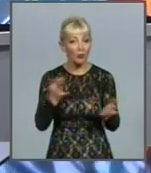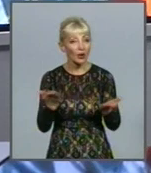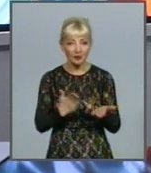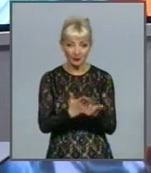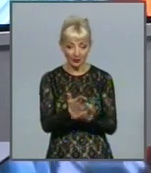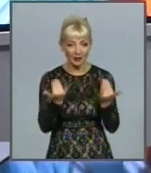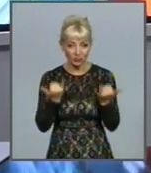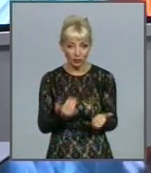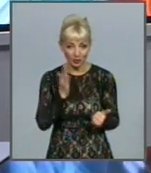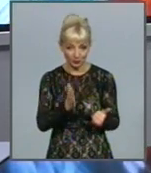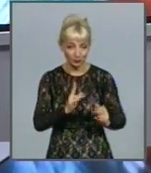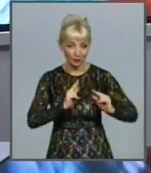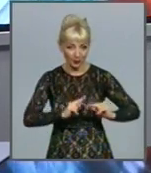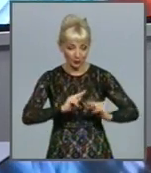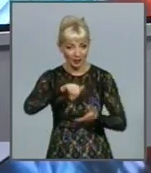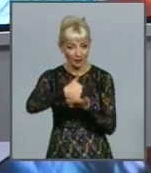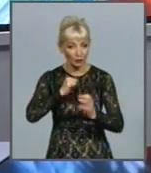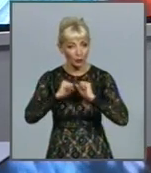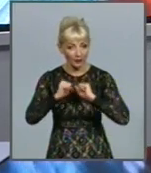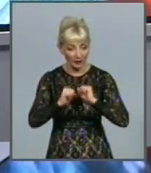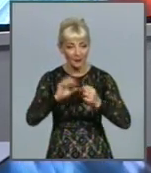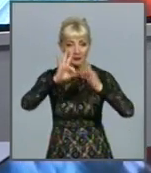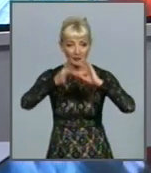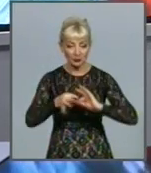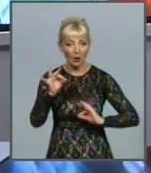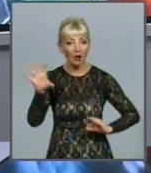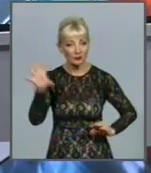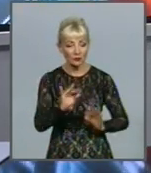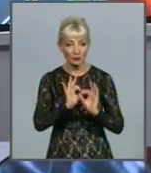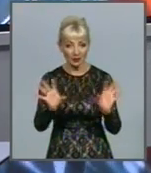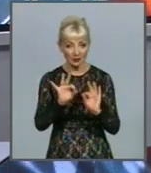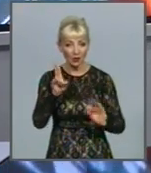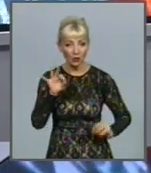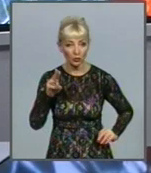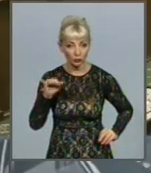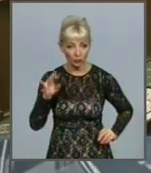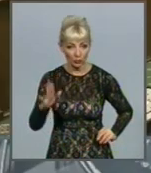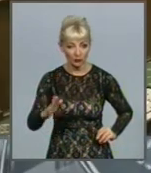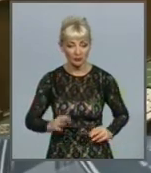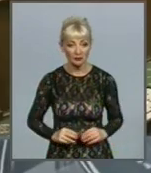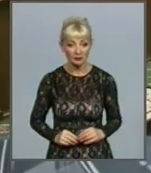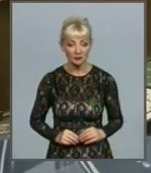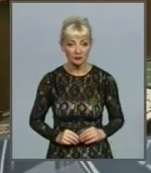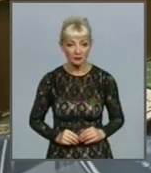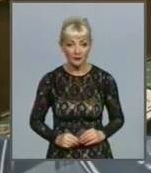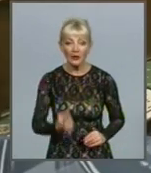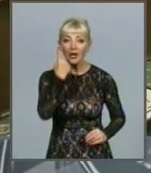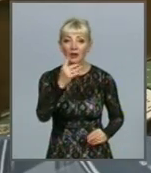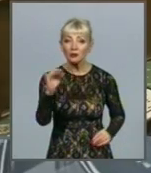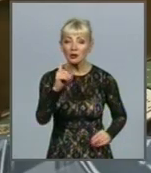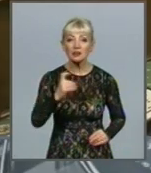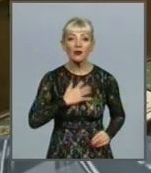напрямками наразі працюють відповідні департаменти. Детальніше про все розповість наш Ілля Култунов. Одне з